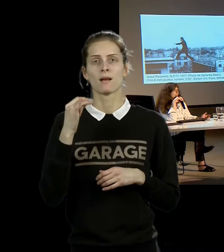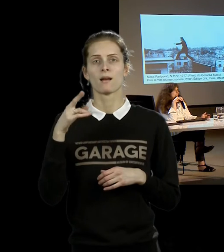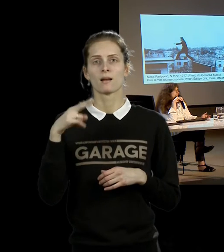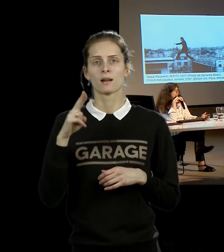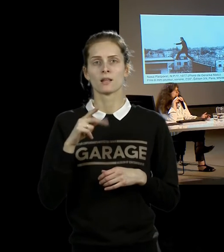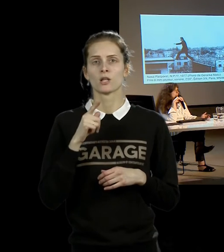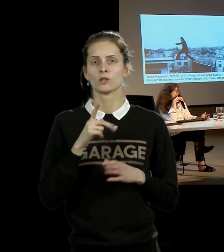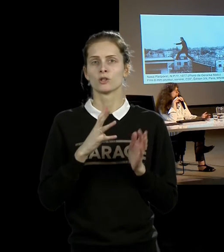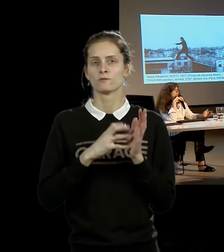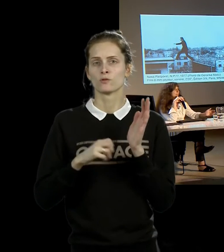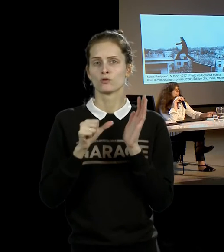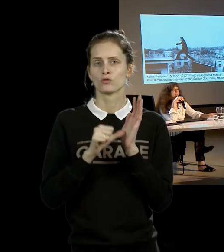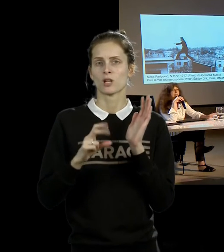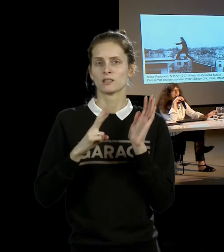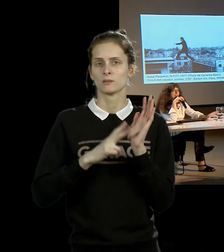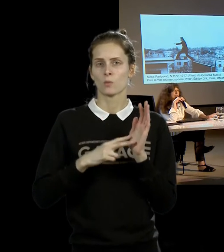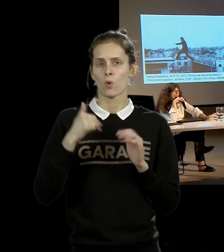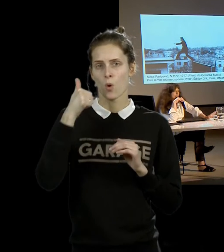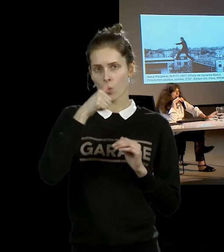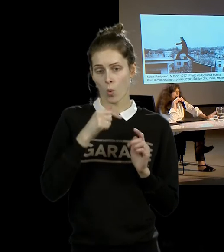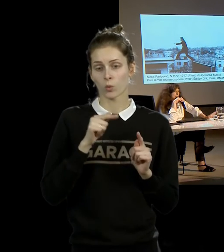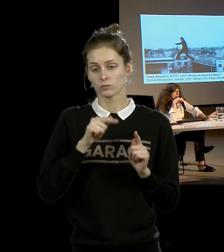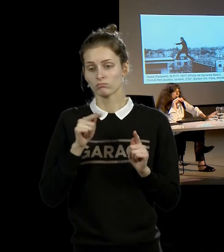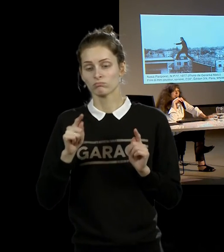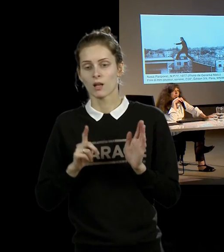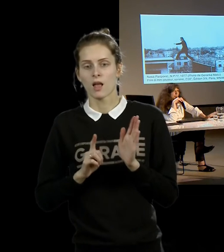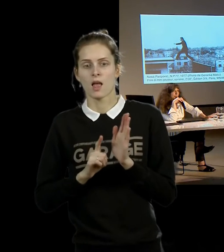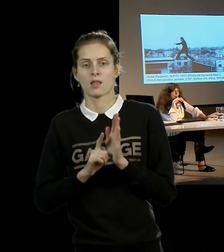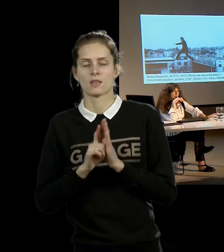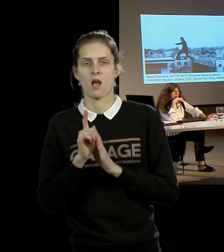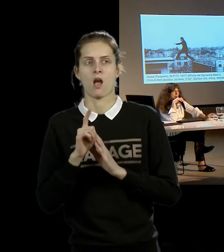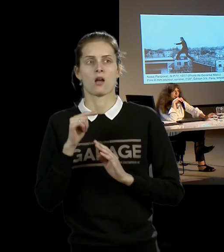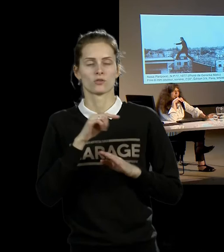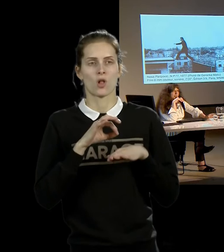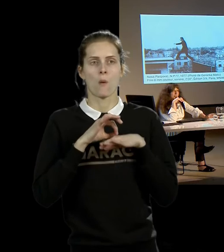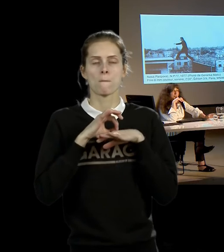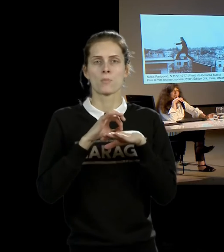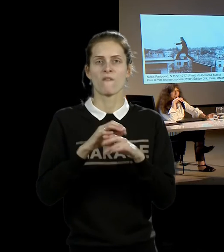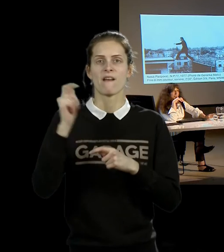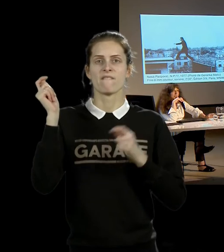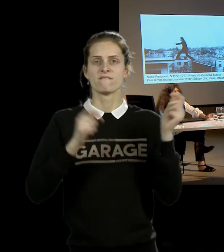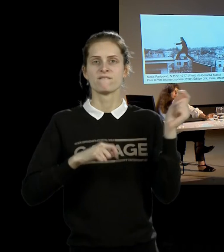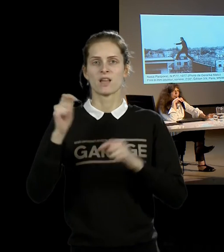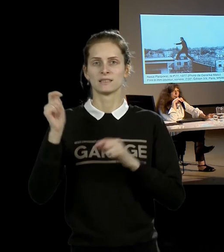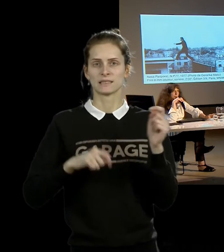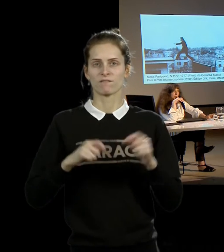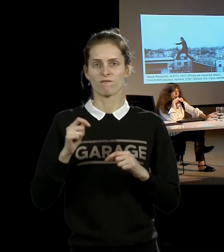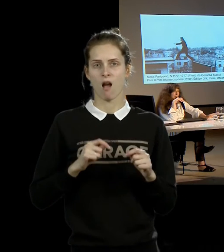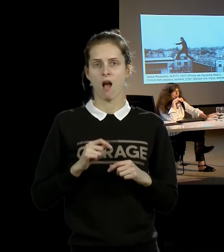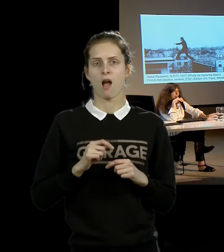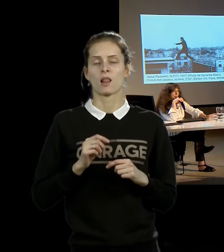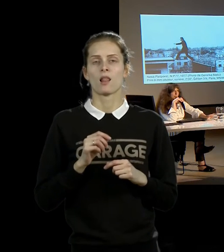года проходил один из самых авангардных в мире на тот момент фестиваль экспериментального театра, который